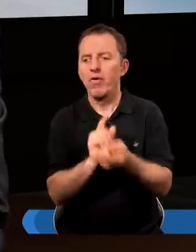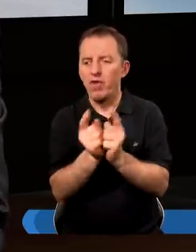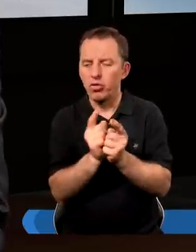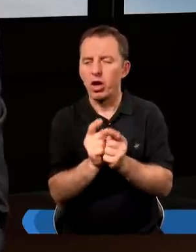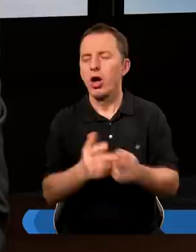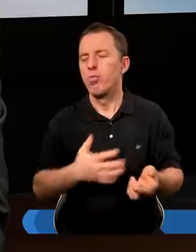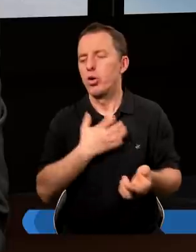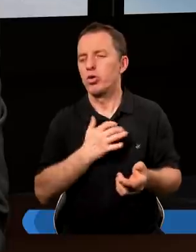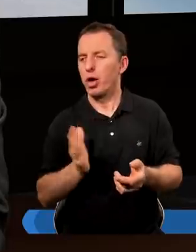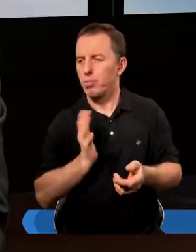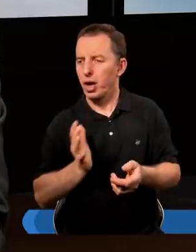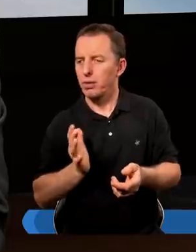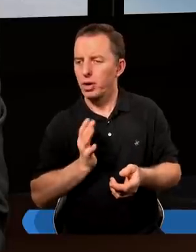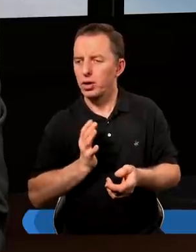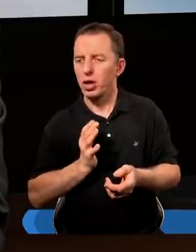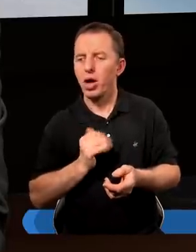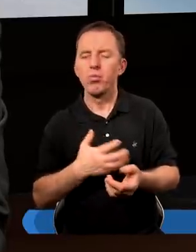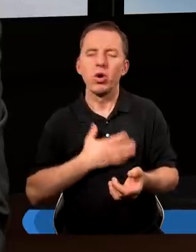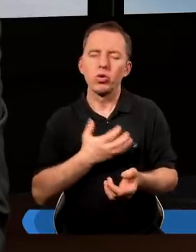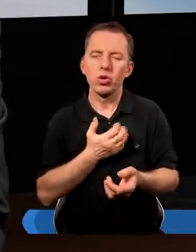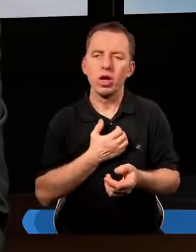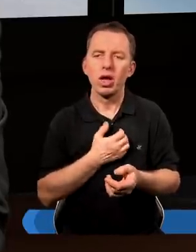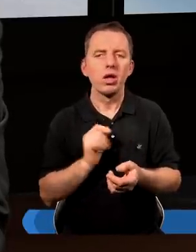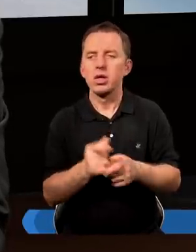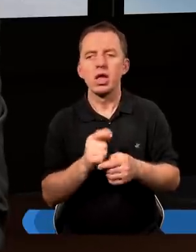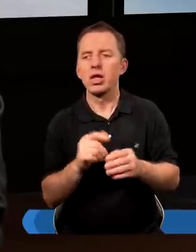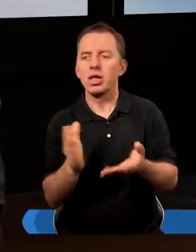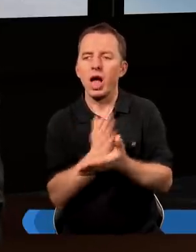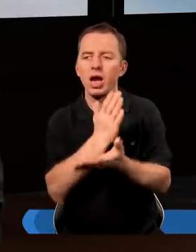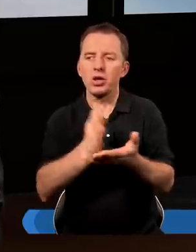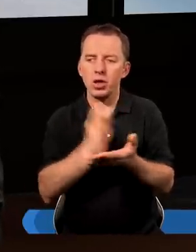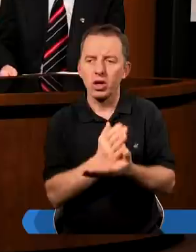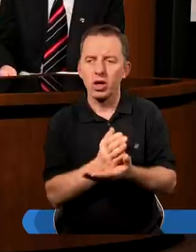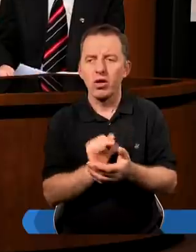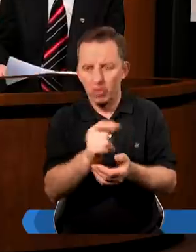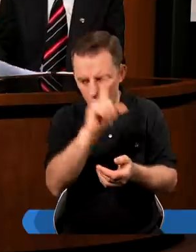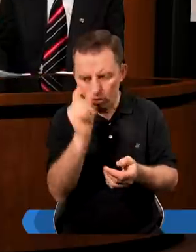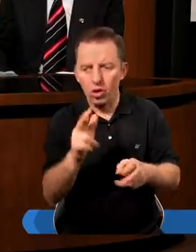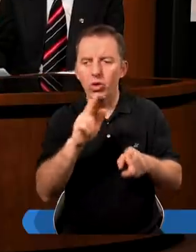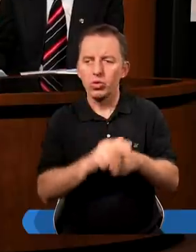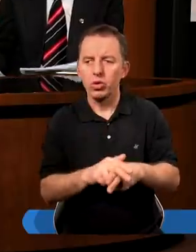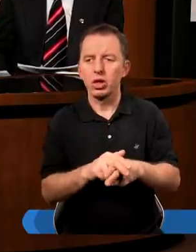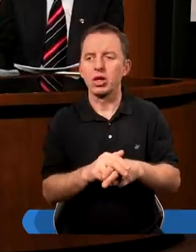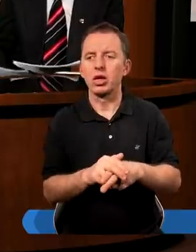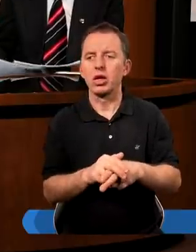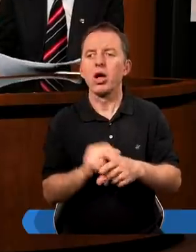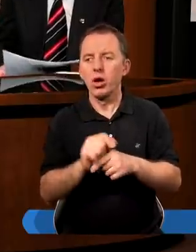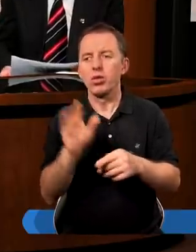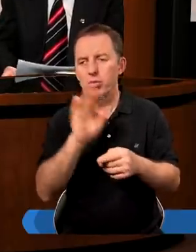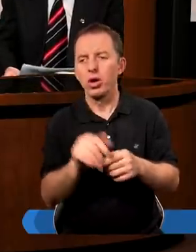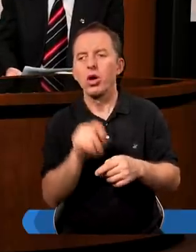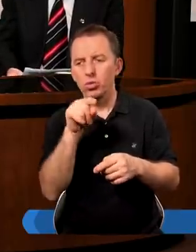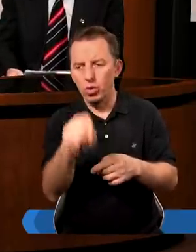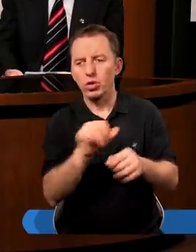dają fałszywe poczucie bezpieczeństwa i dają takie poczucie pewnej niezależności i od ludzi, ale też i od